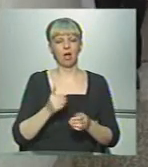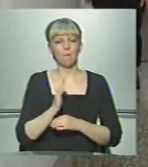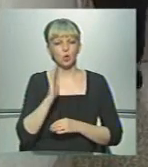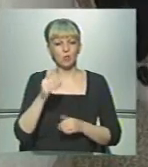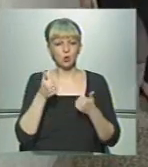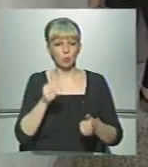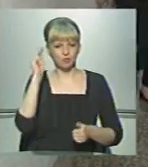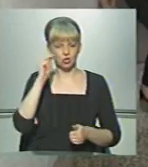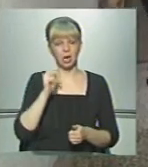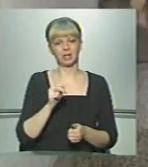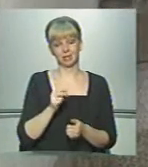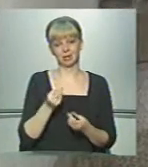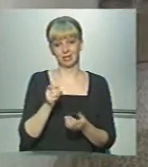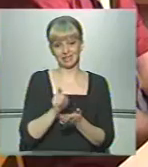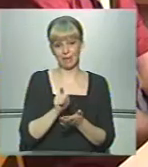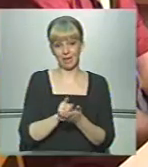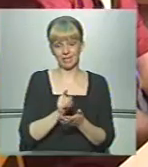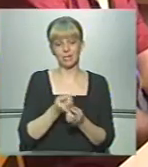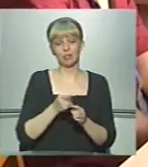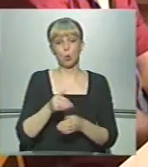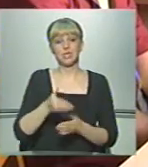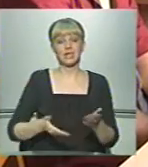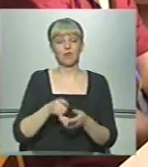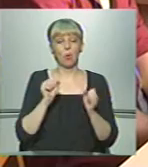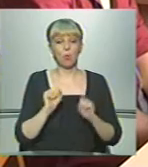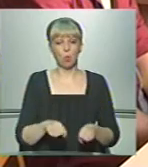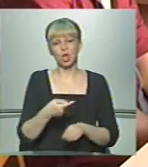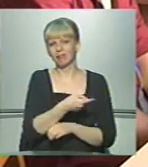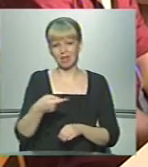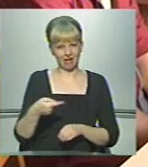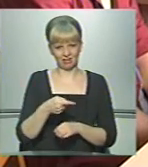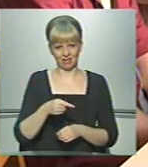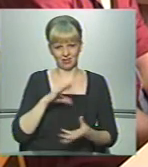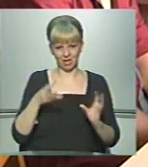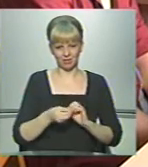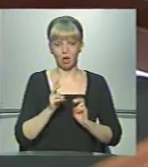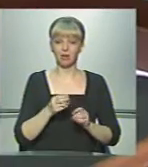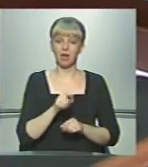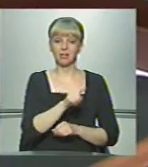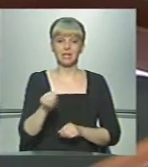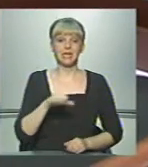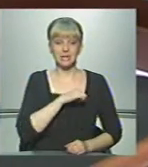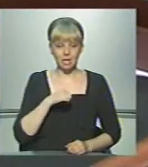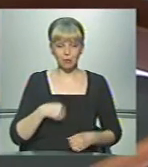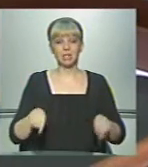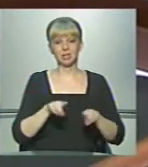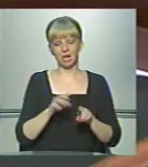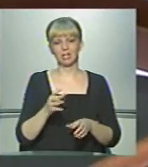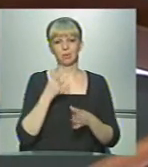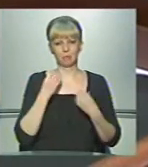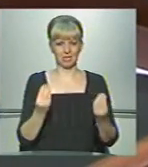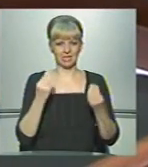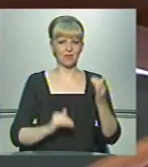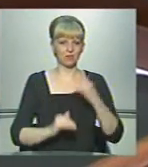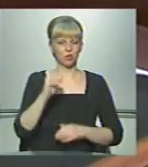вчитися саме стипендії. А тому їх скасування може мати негативні наслідки як для них самих, так і для престижу